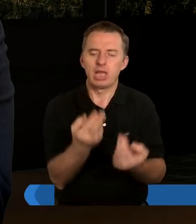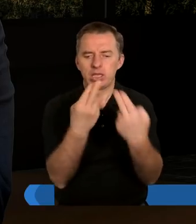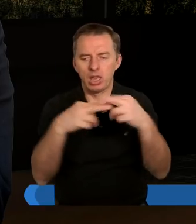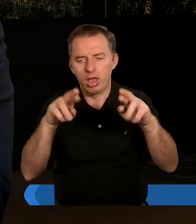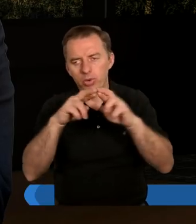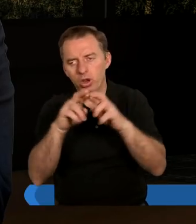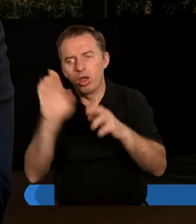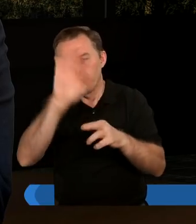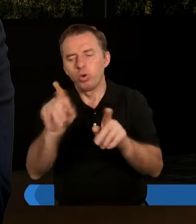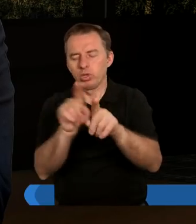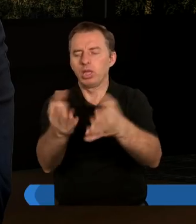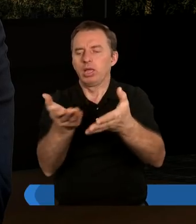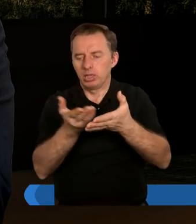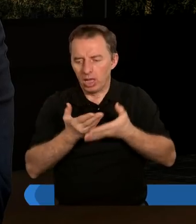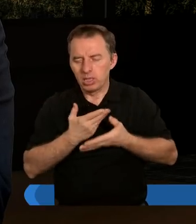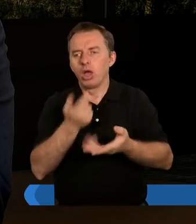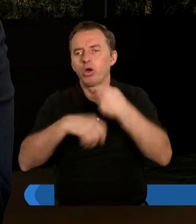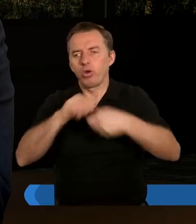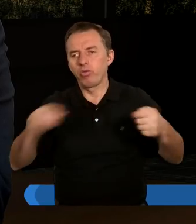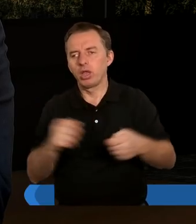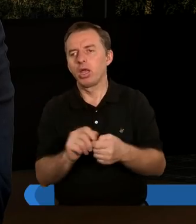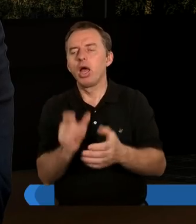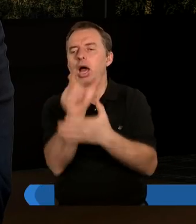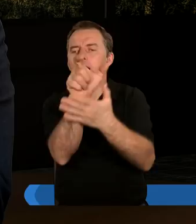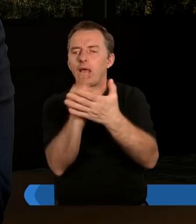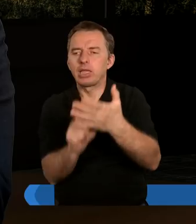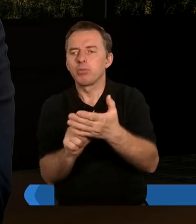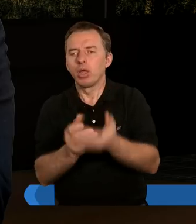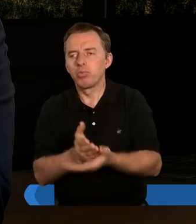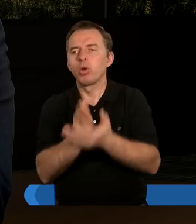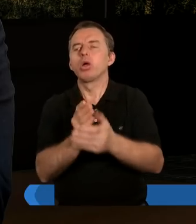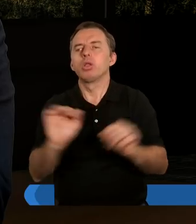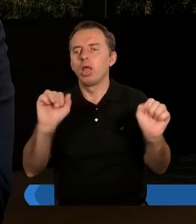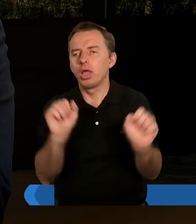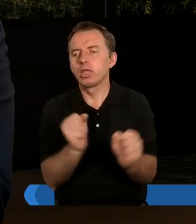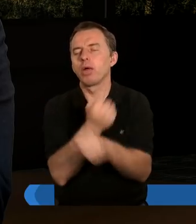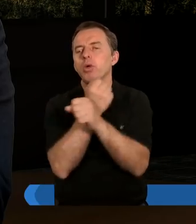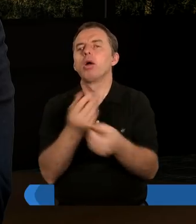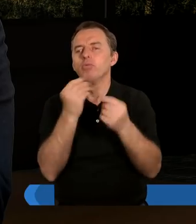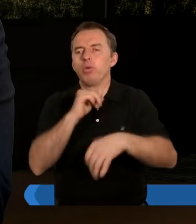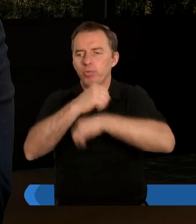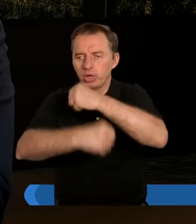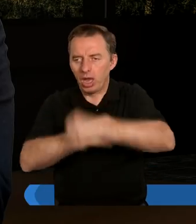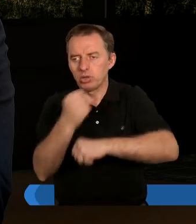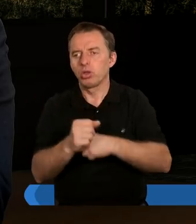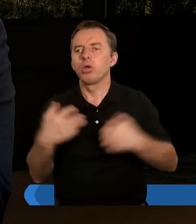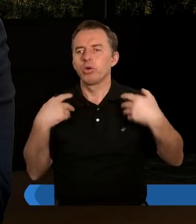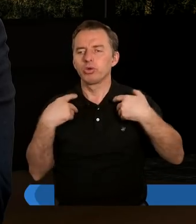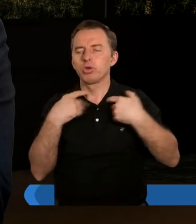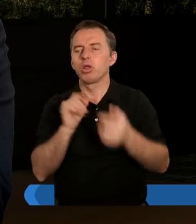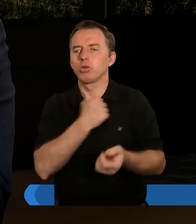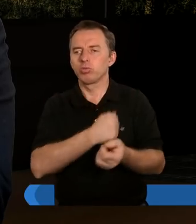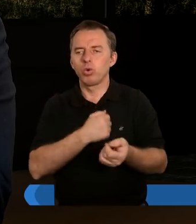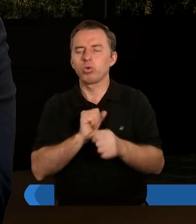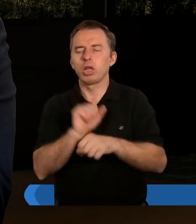nieporozumienia, to Pan Bóg też daje tutaj rozwiązania i receptę, prawda? I to jest niesamowite. Mało tego pracuje nad nami. Smutne jest tylko